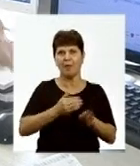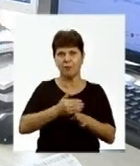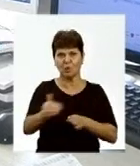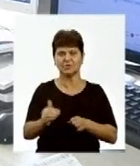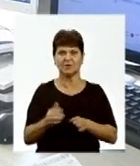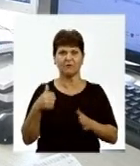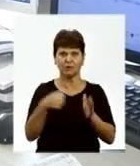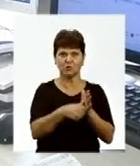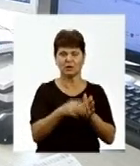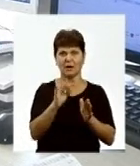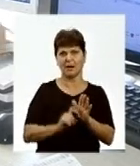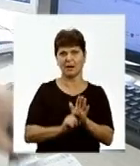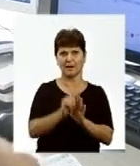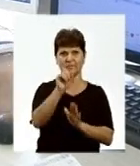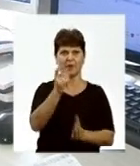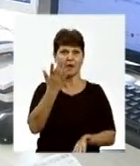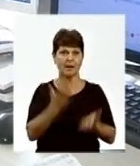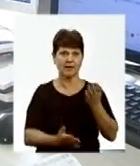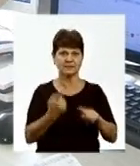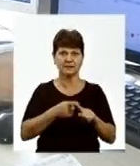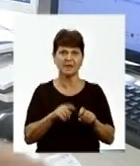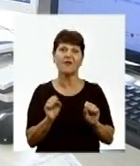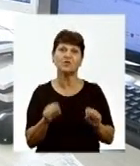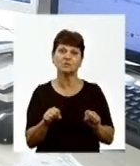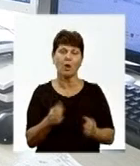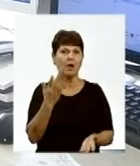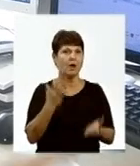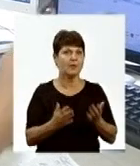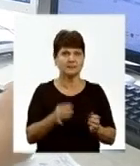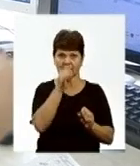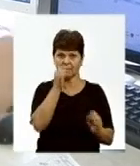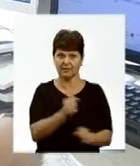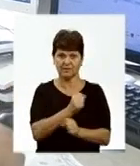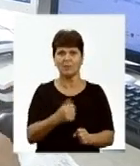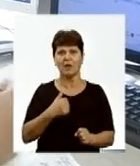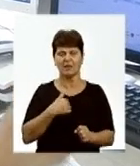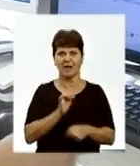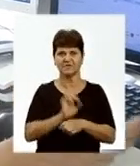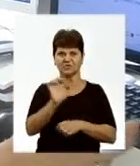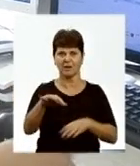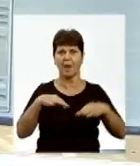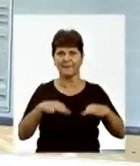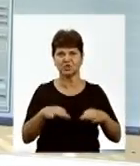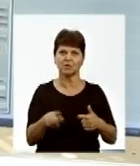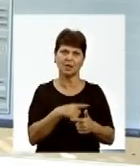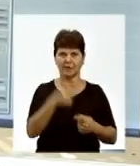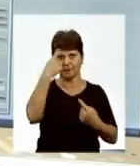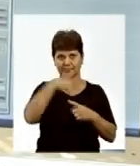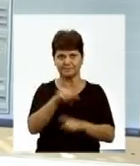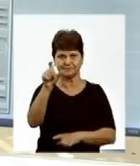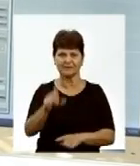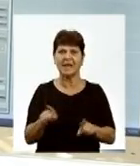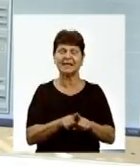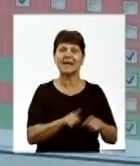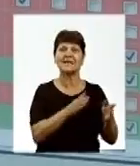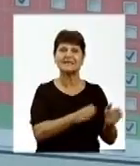перезапустився і поїхав. Якщо це возможно. Якщо невозможно, я висилаю машину і ліжу механіки. Такою системою зв